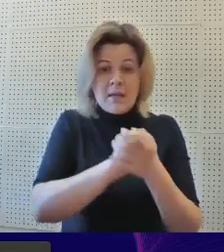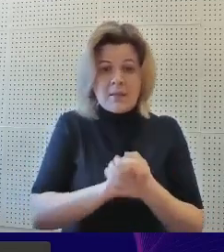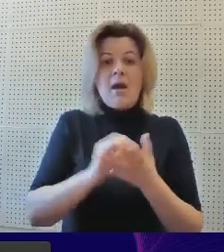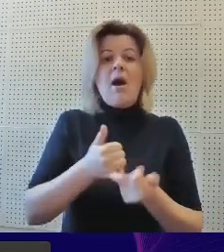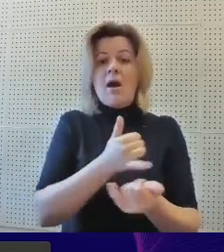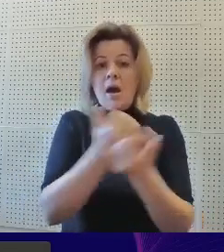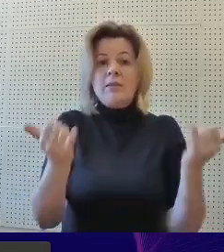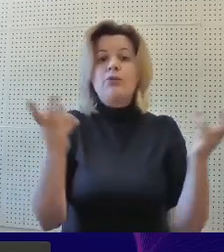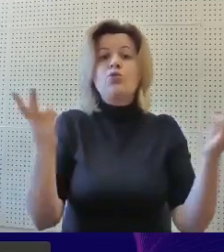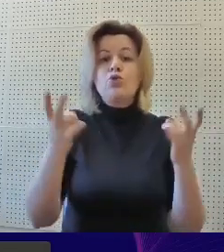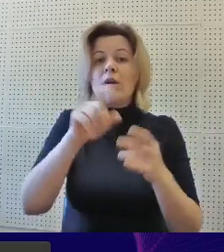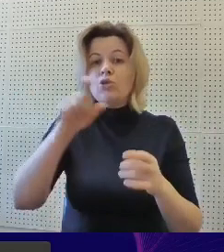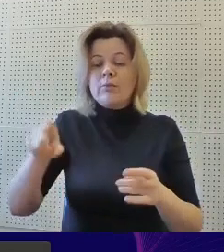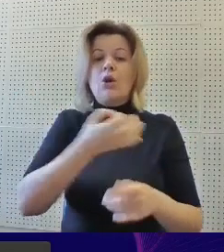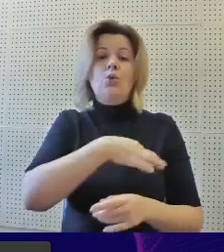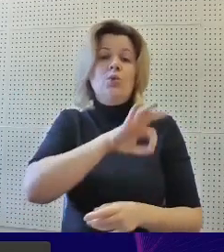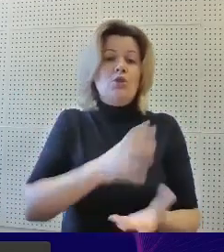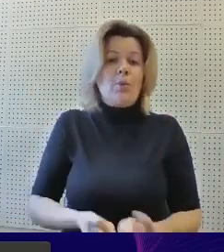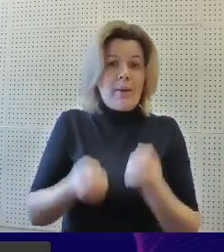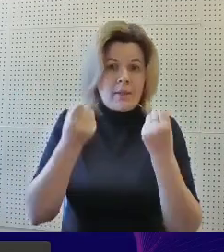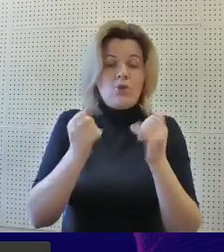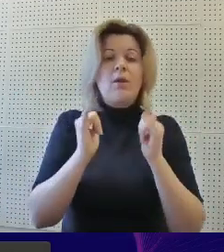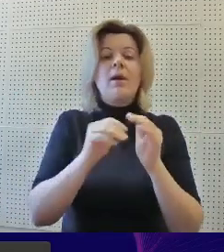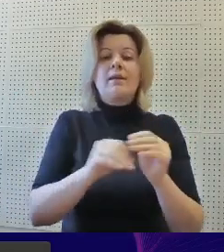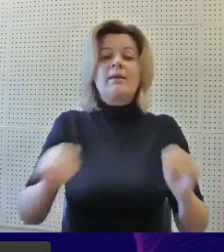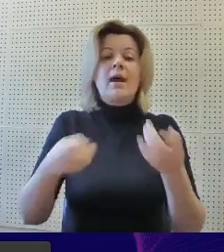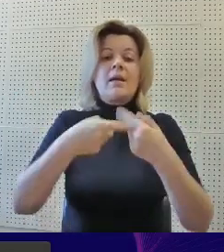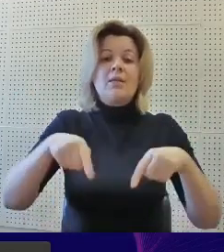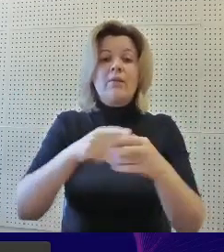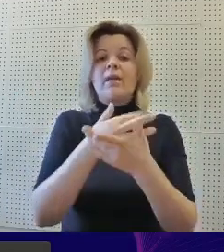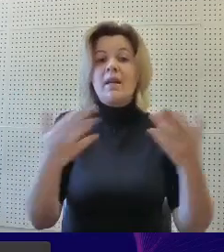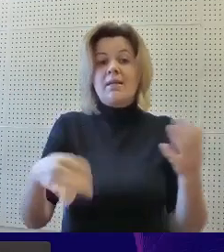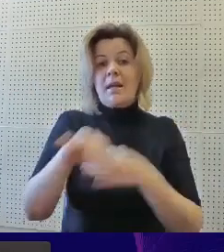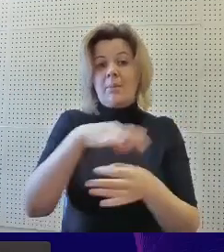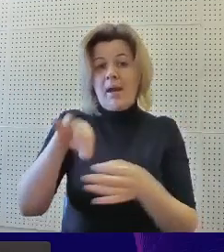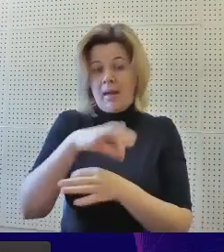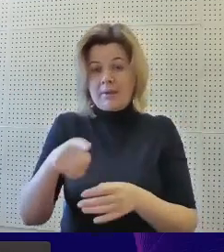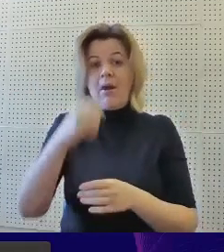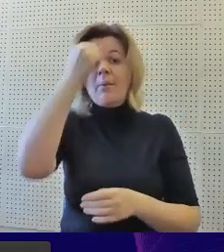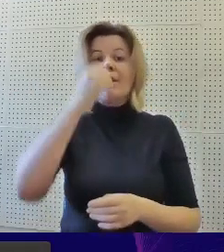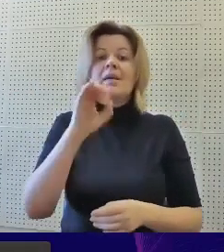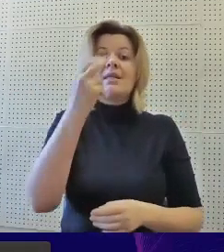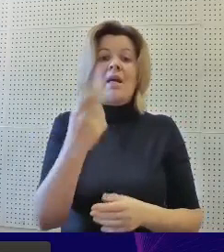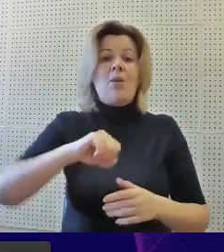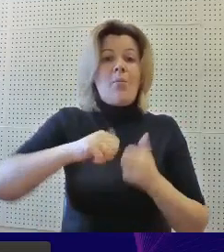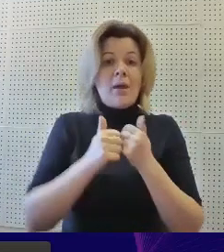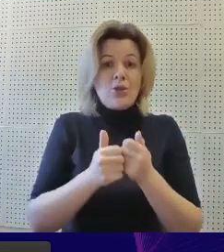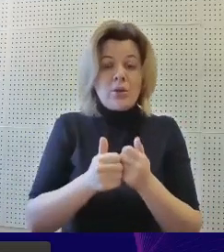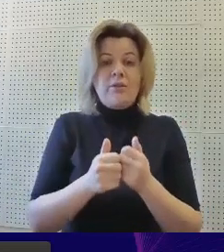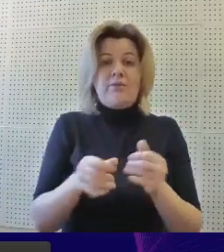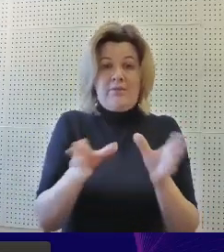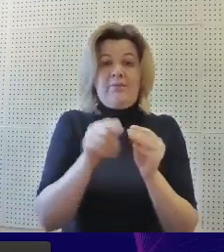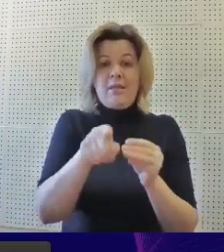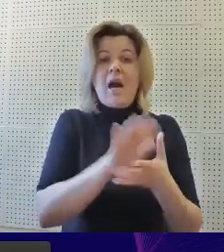оказывают нуждающимся юридическую поддержку. Для детей организовано несколько проектов. Благодаря социальному